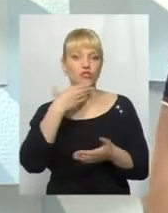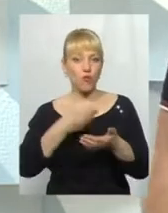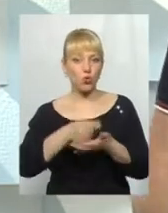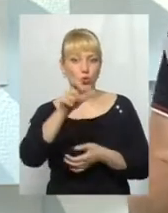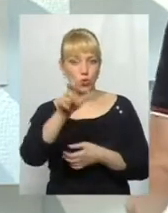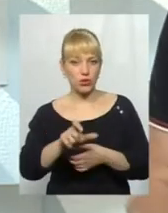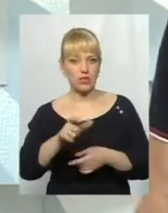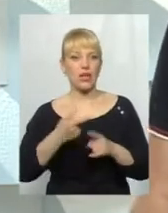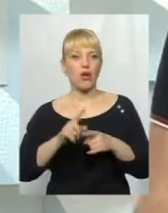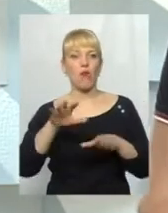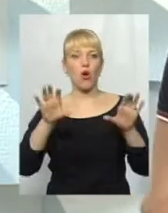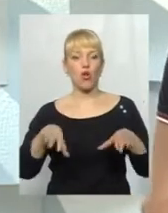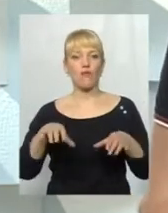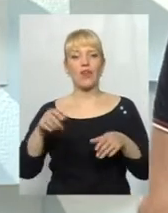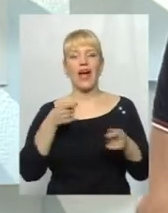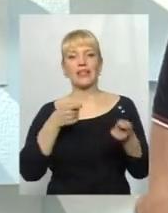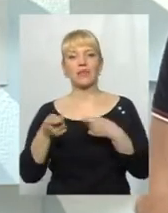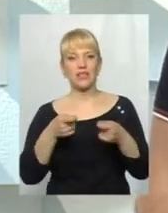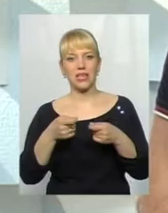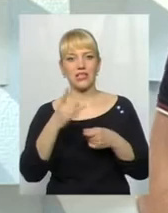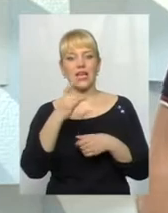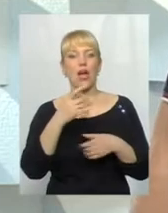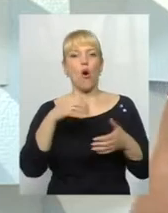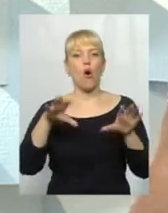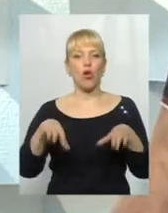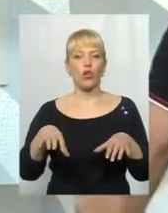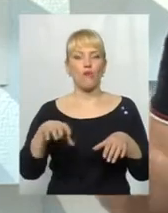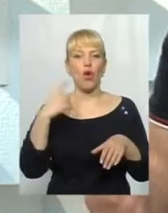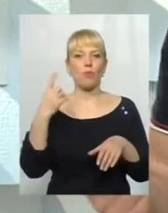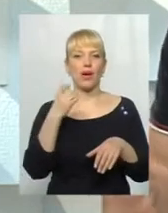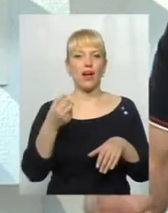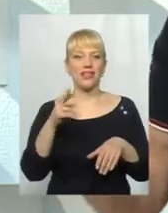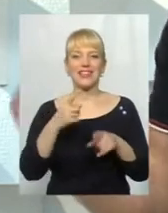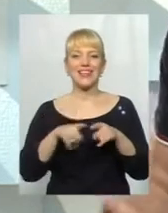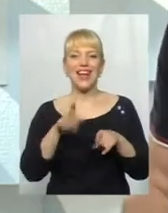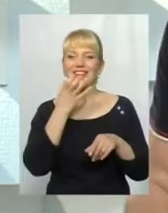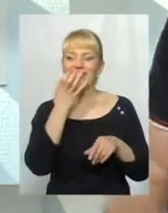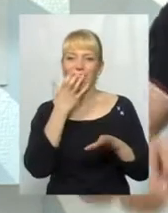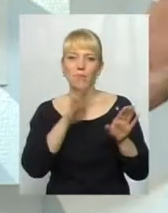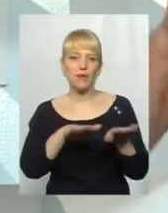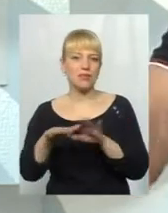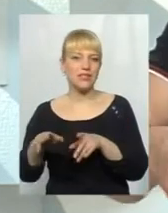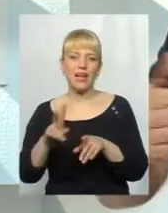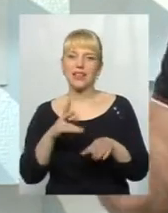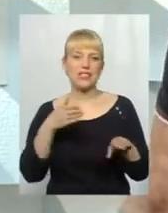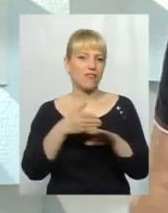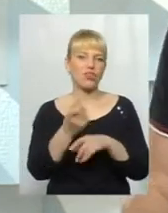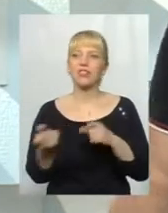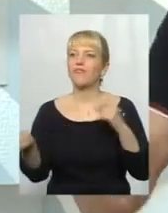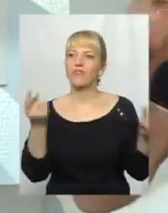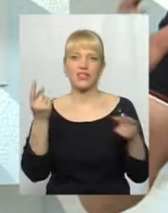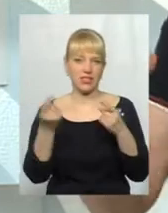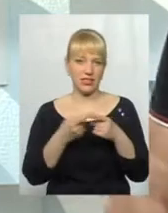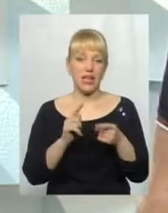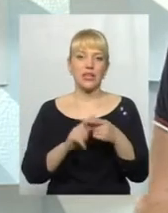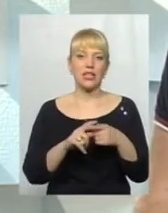голови адміністрації, голови обласної ради, бо на такі теплі посади не садяться люди звідкись, які би депутати не проголосували